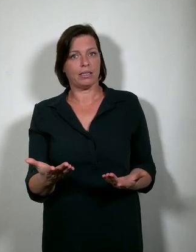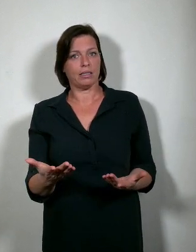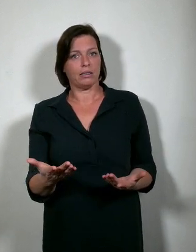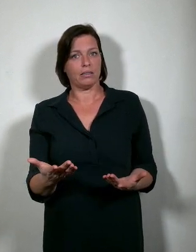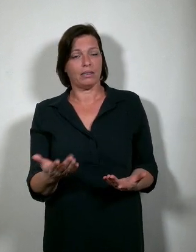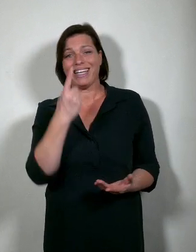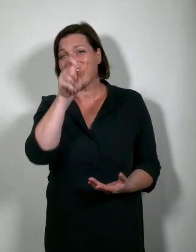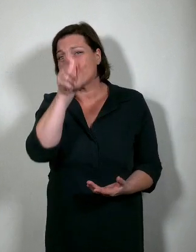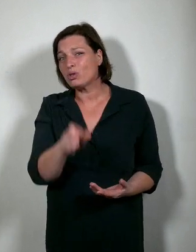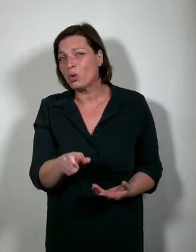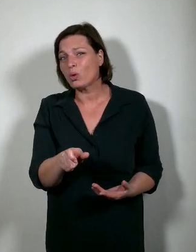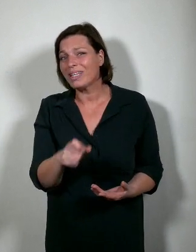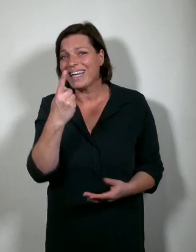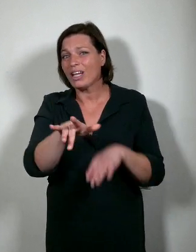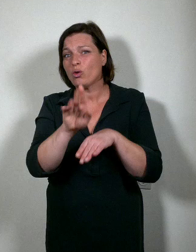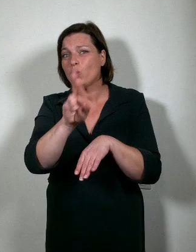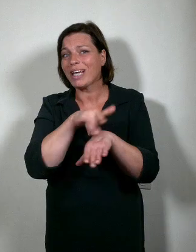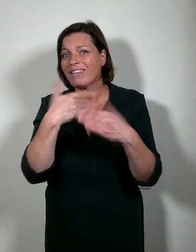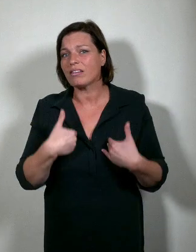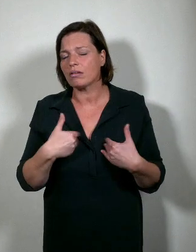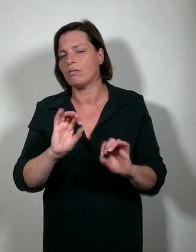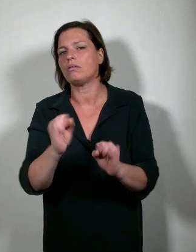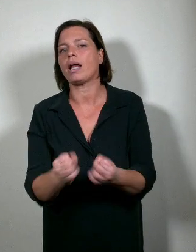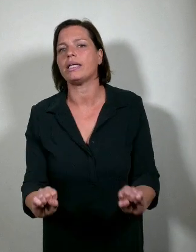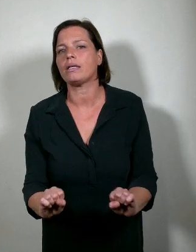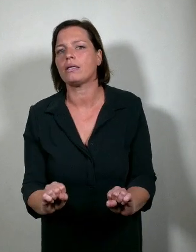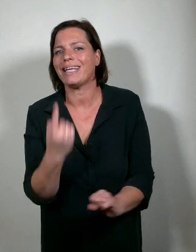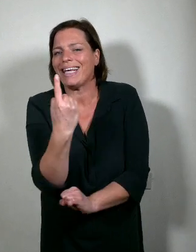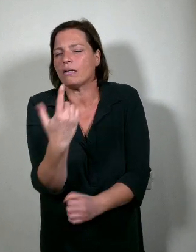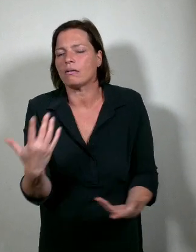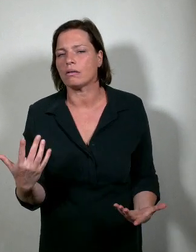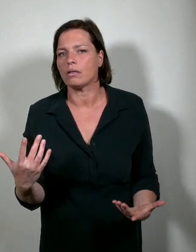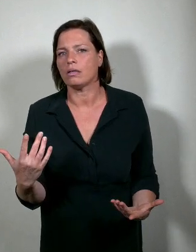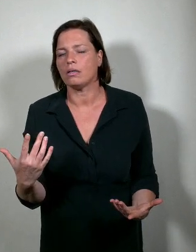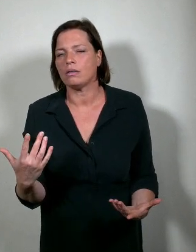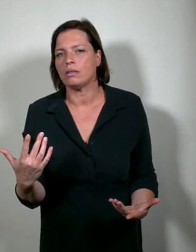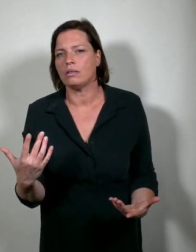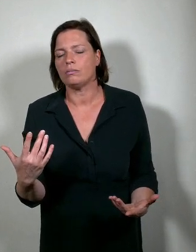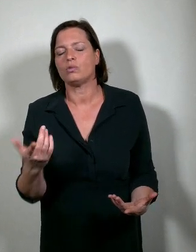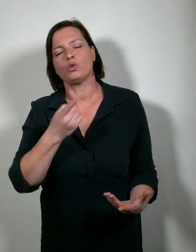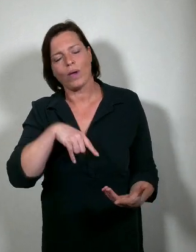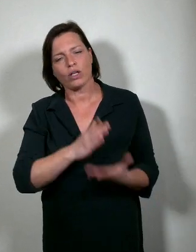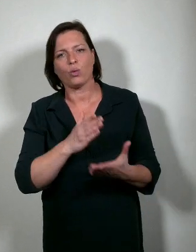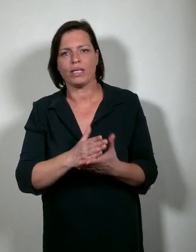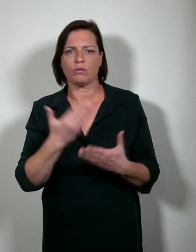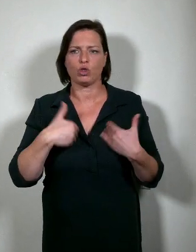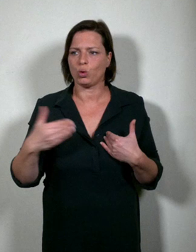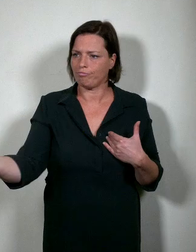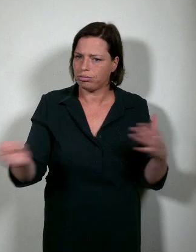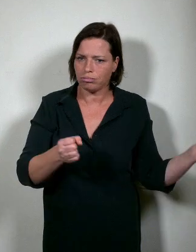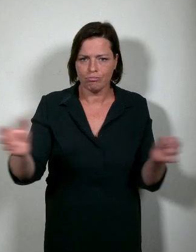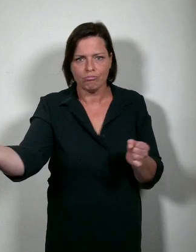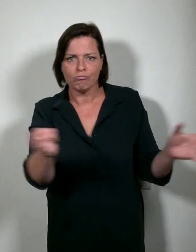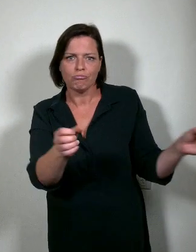niet het werk van één mens zijn. En dus ook niet van één U-Genter. Dus hebben we mensen samengebracht. Veel mensen.